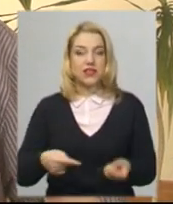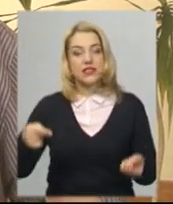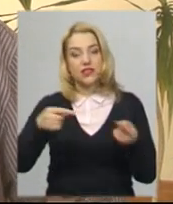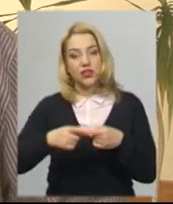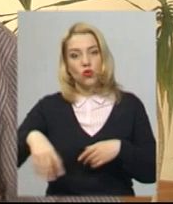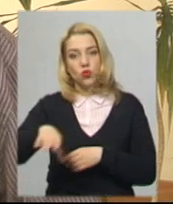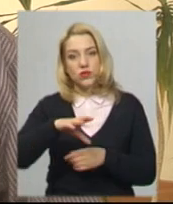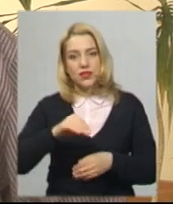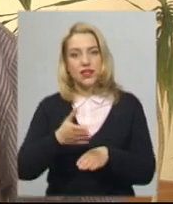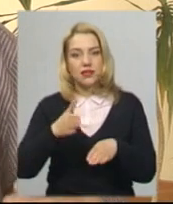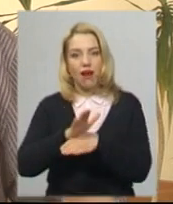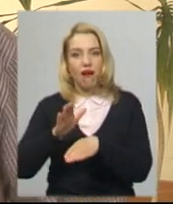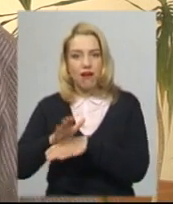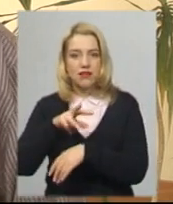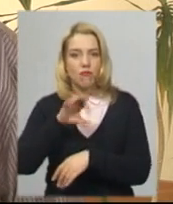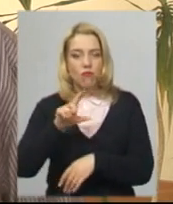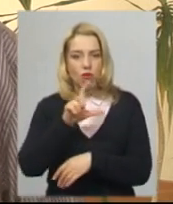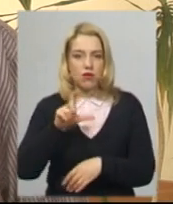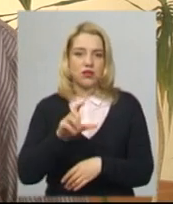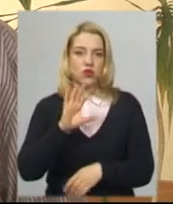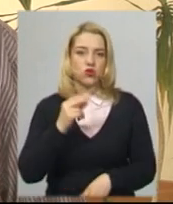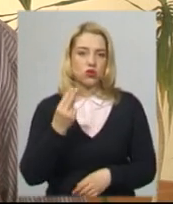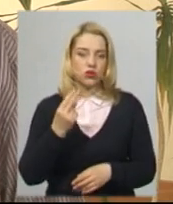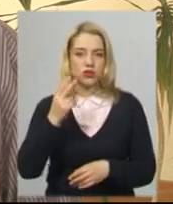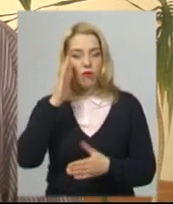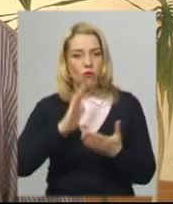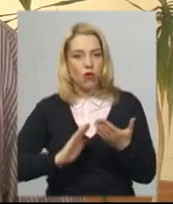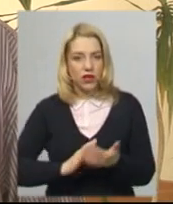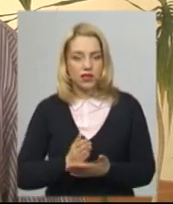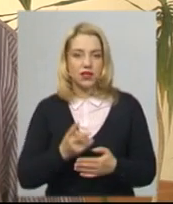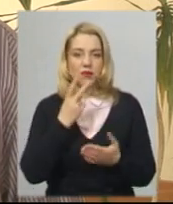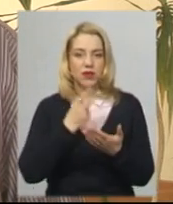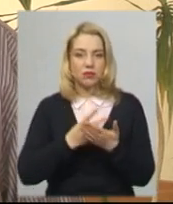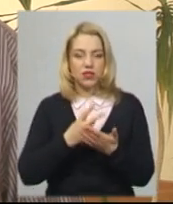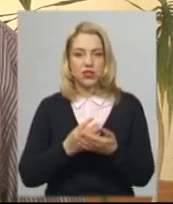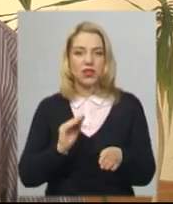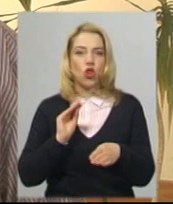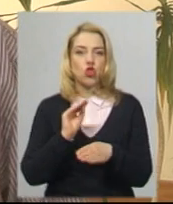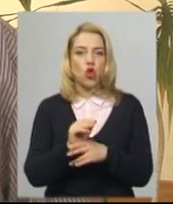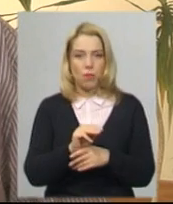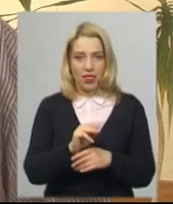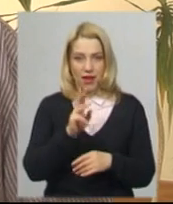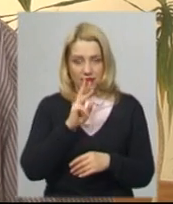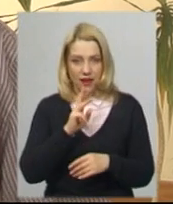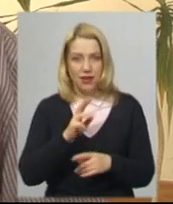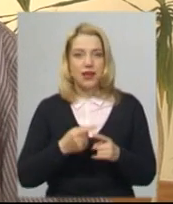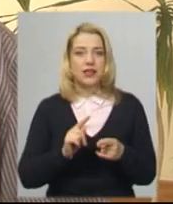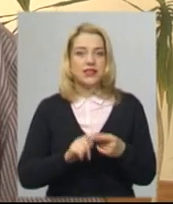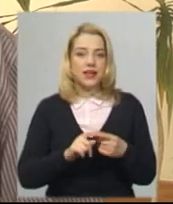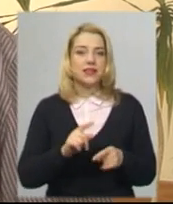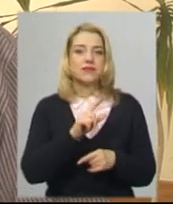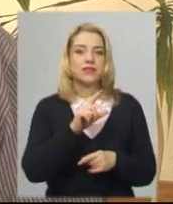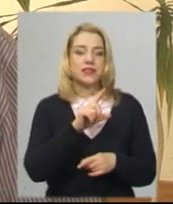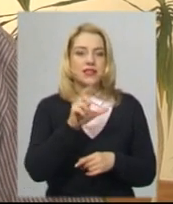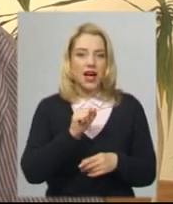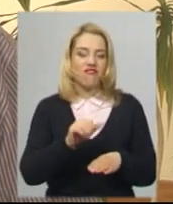МОЗу, наказів соцполітики, передбачається доплата за фактично